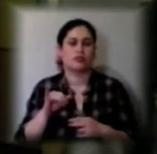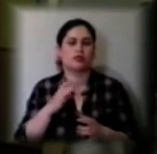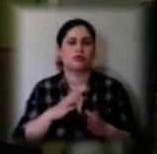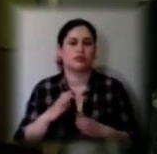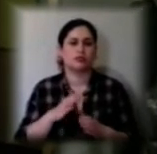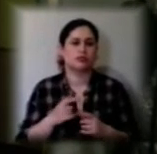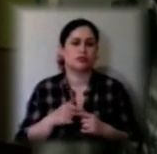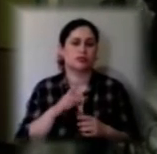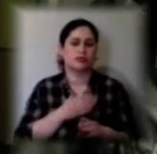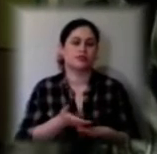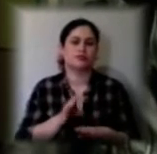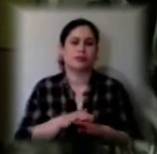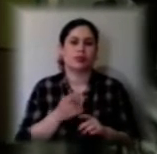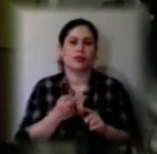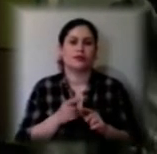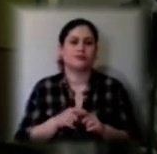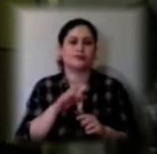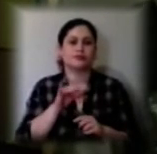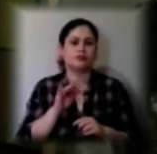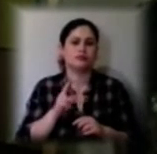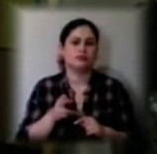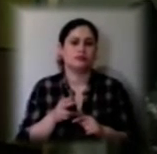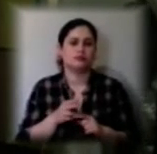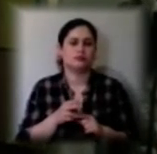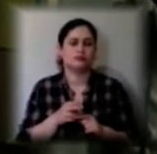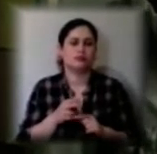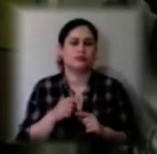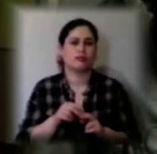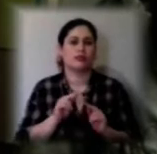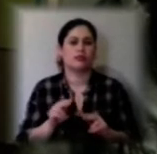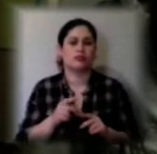складно цей відгук від викладача.